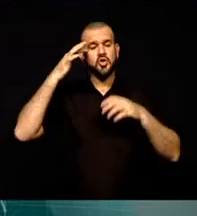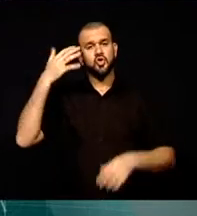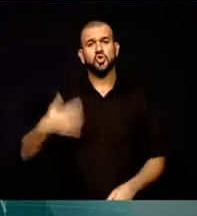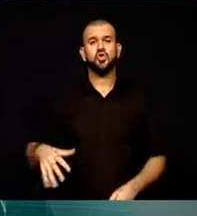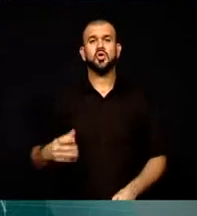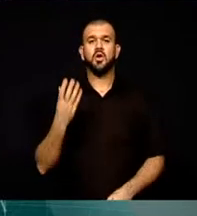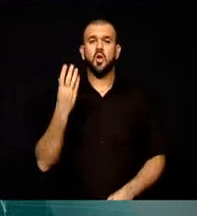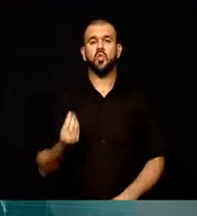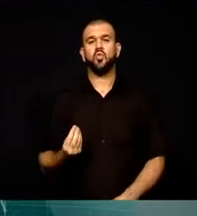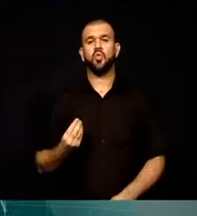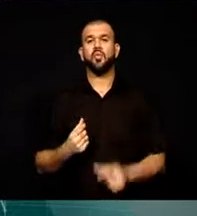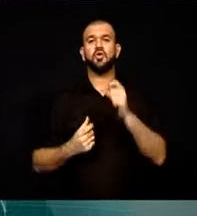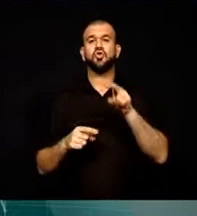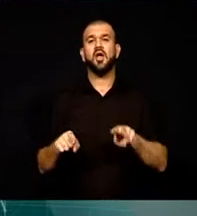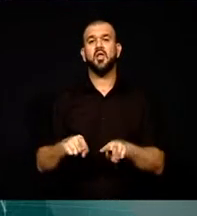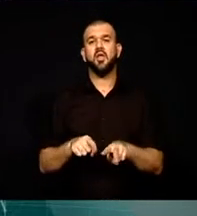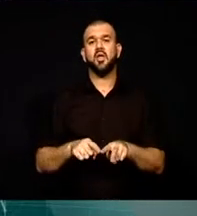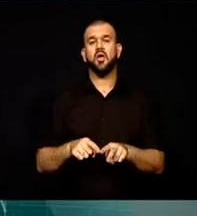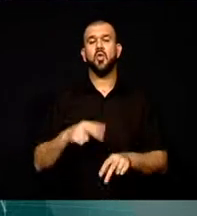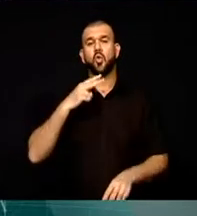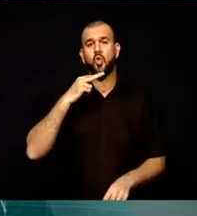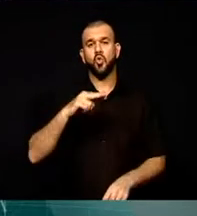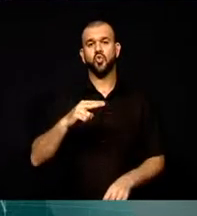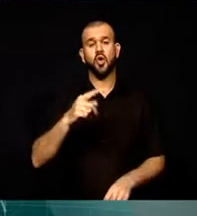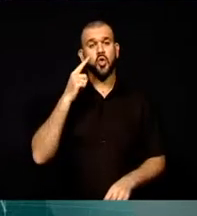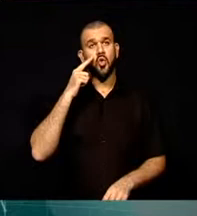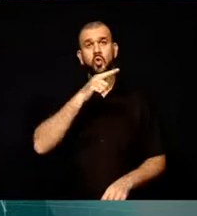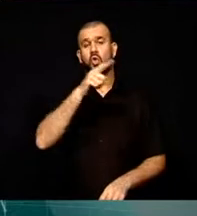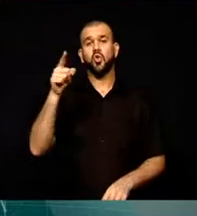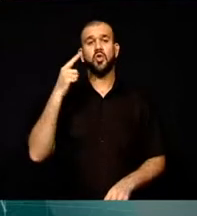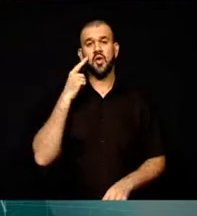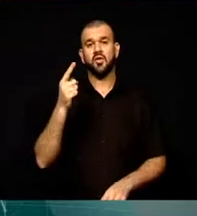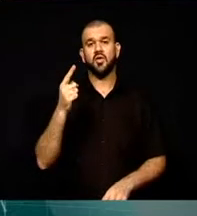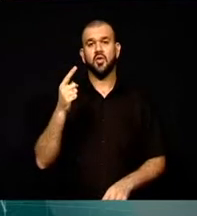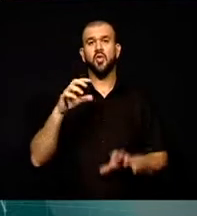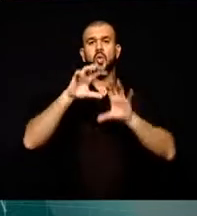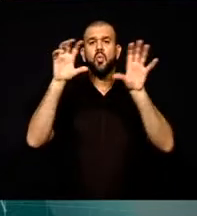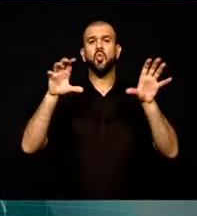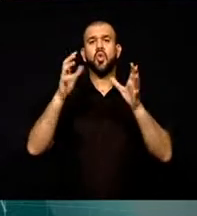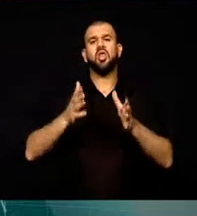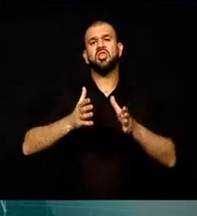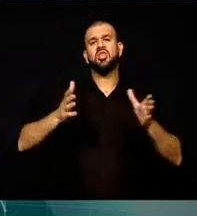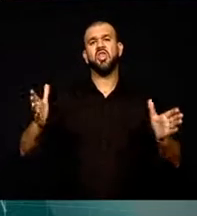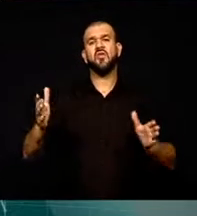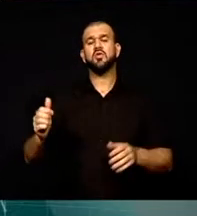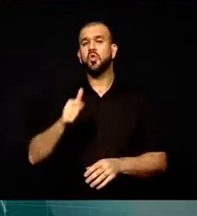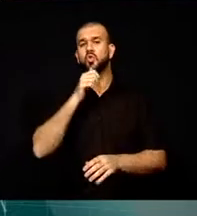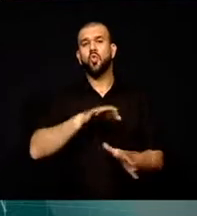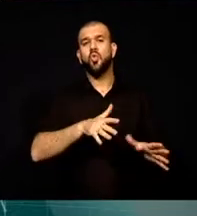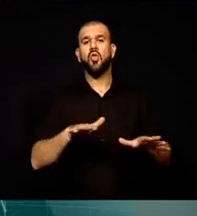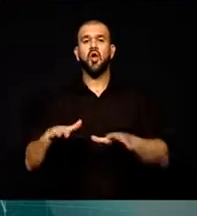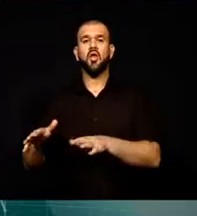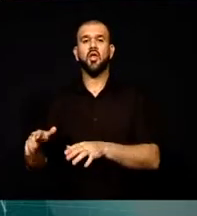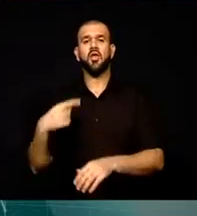CNN'e konuşan görgü tanıkları bulutların devasa dalgalara benzediğini